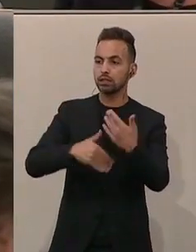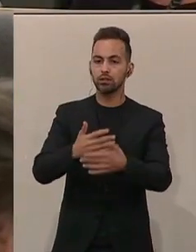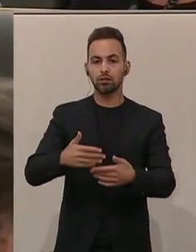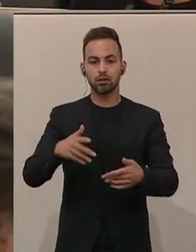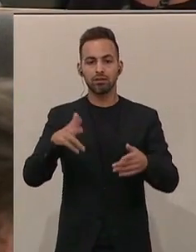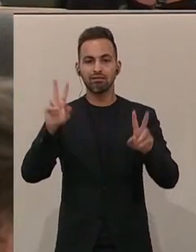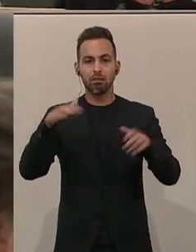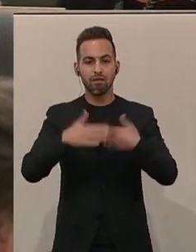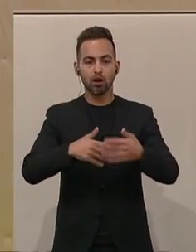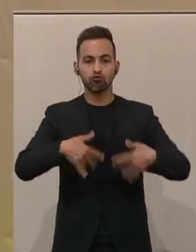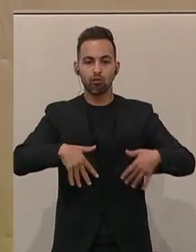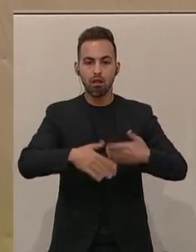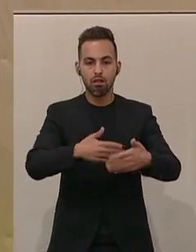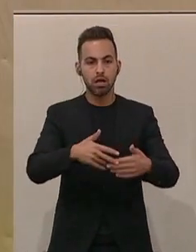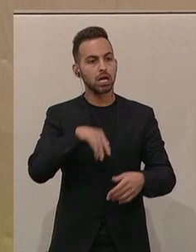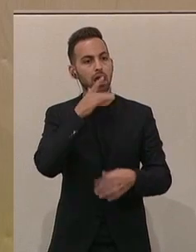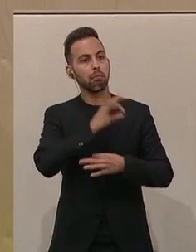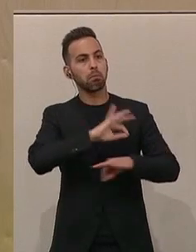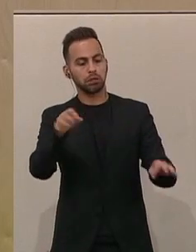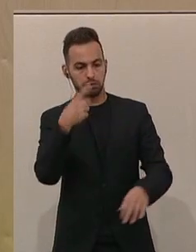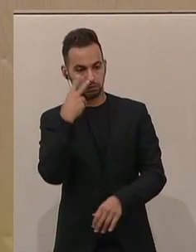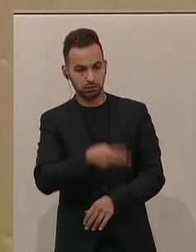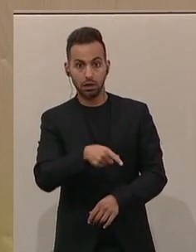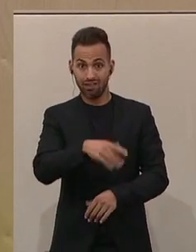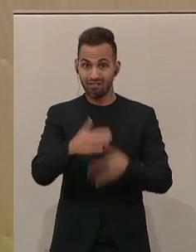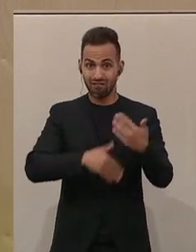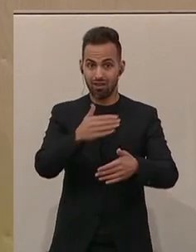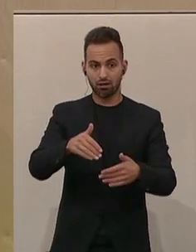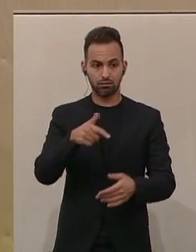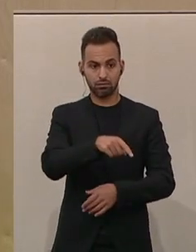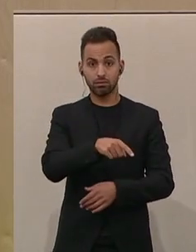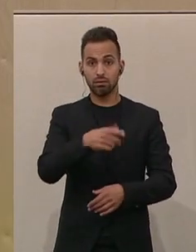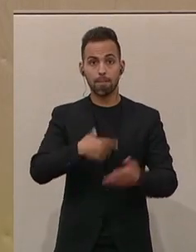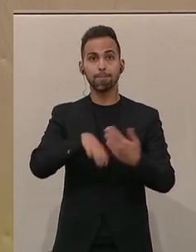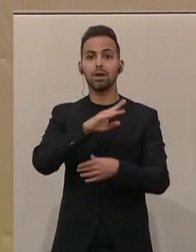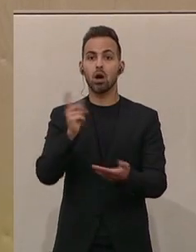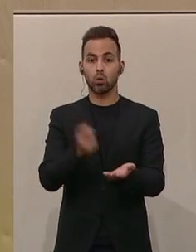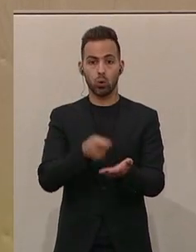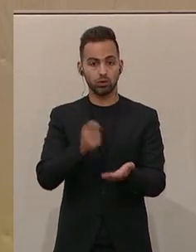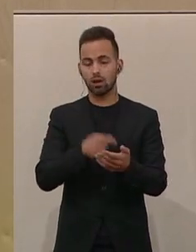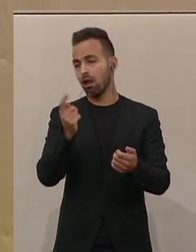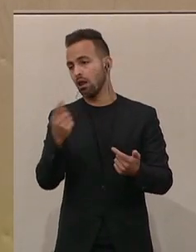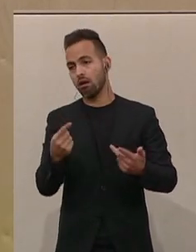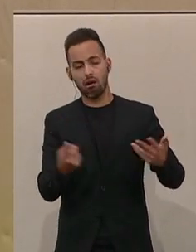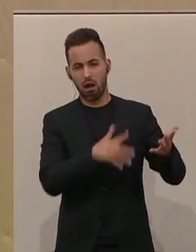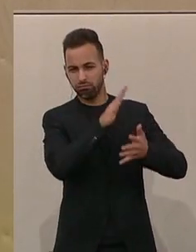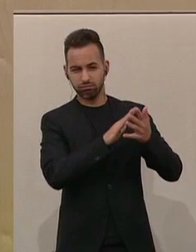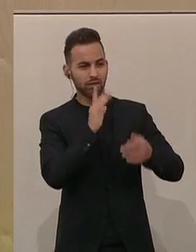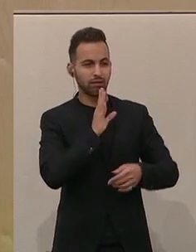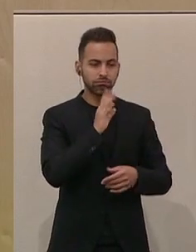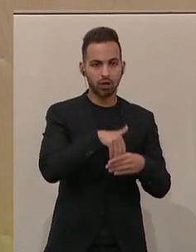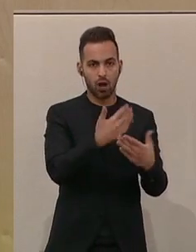der Schnelligkeit des Verfahrens die Folge, dieses Verfahren würde mehr kosten und so weiter und so weiter.